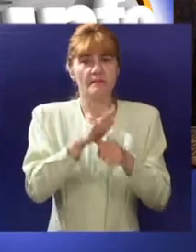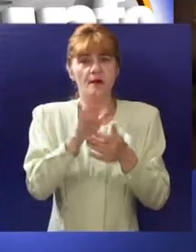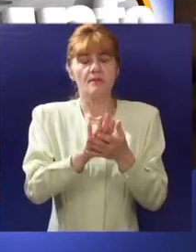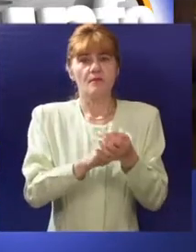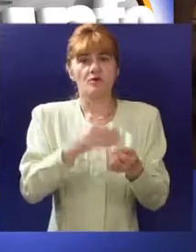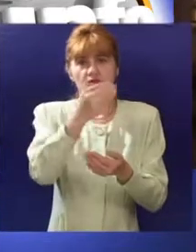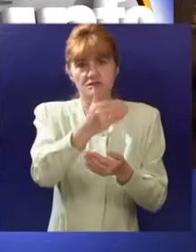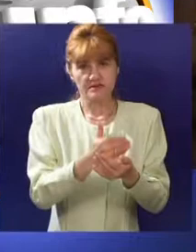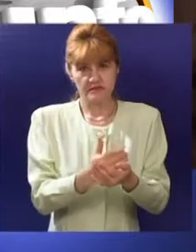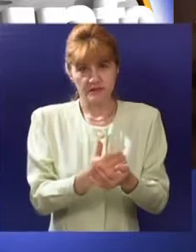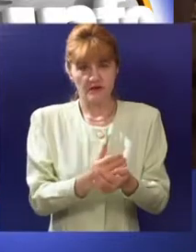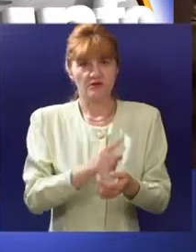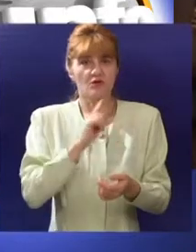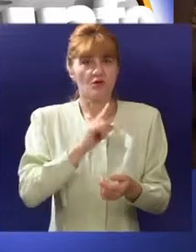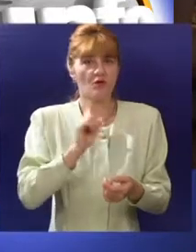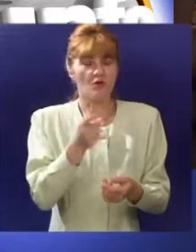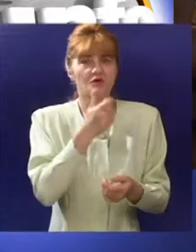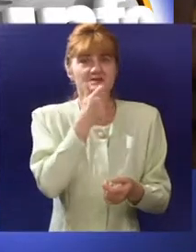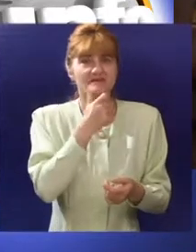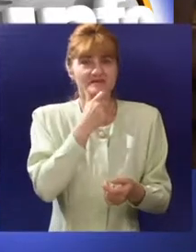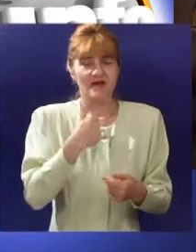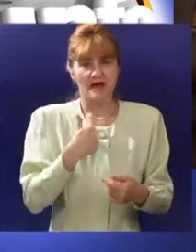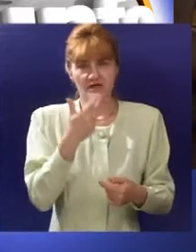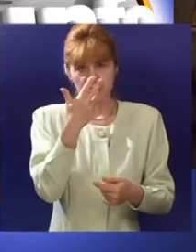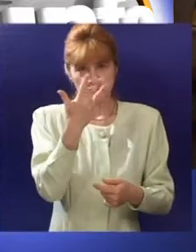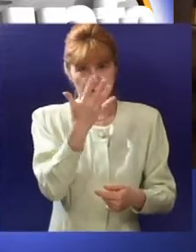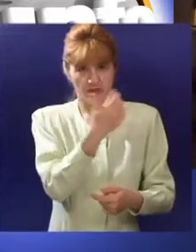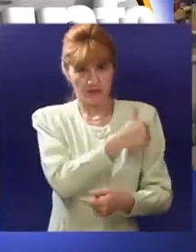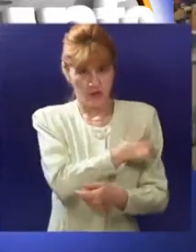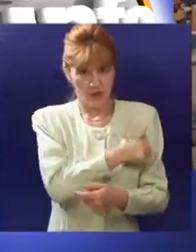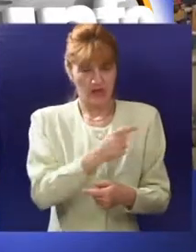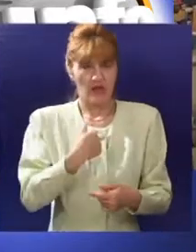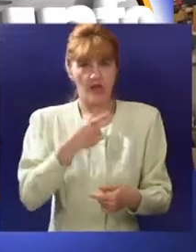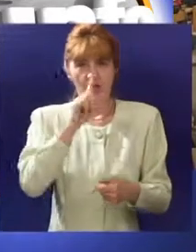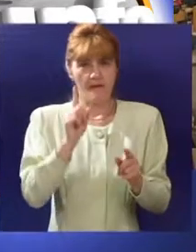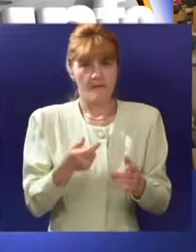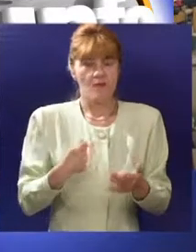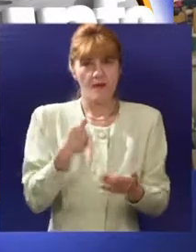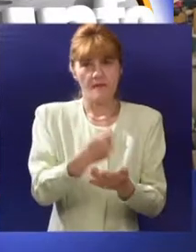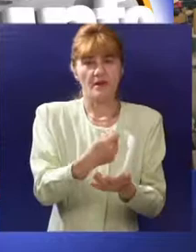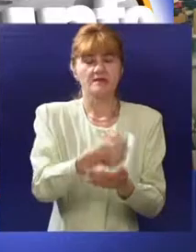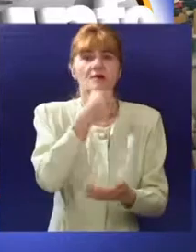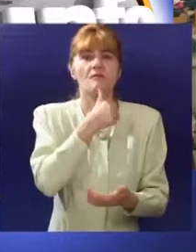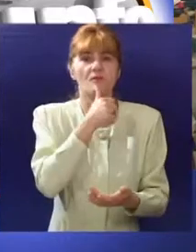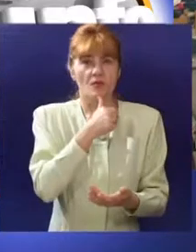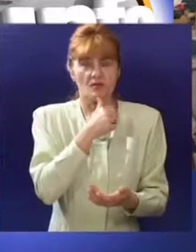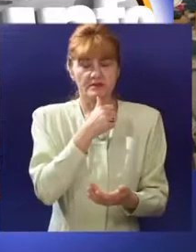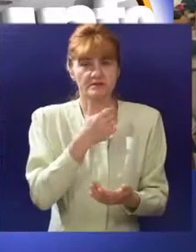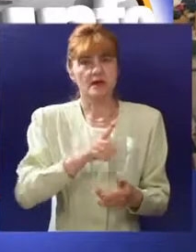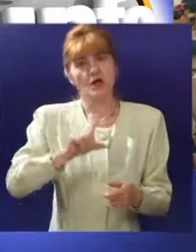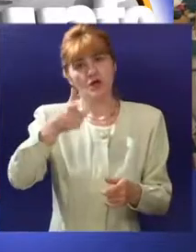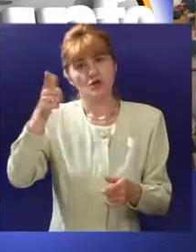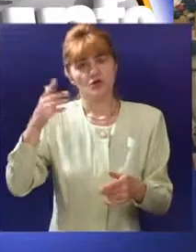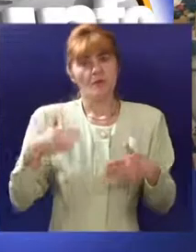zapošljavanjima, poslodavci za radnike starije od 45 i mlađe od 30 godina neće izdvajati ni porez na zaradu,